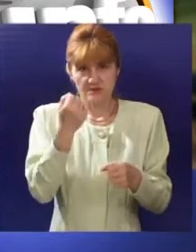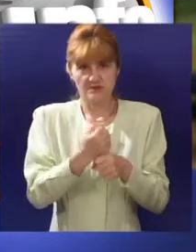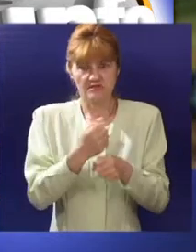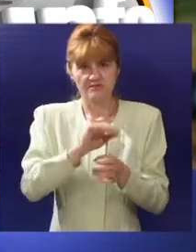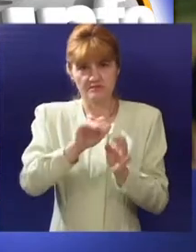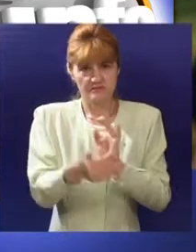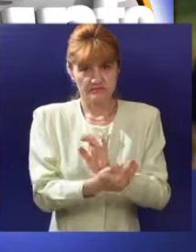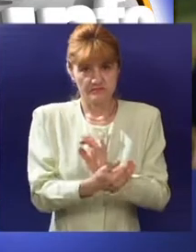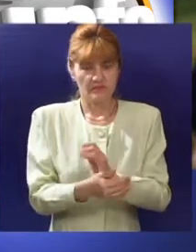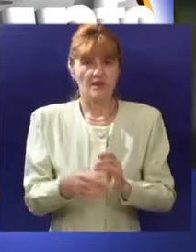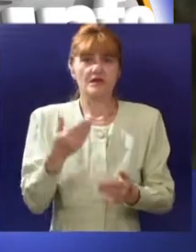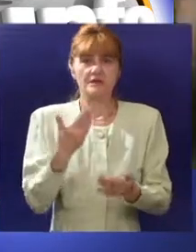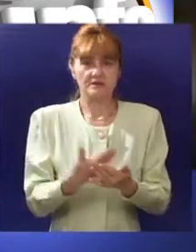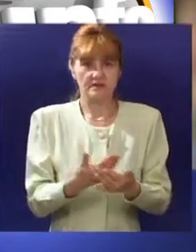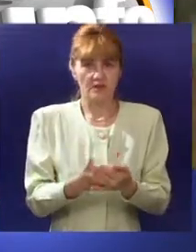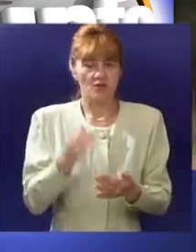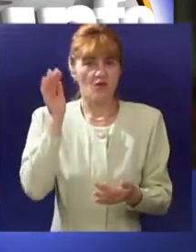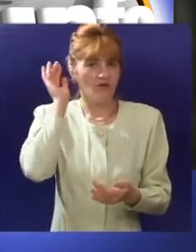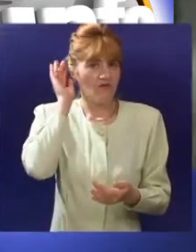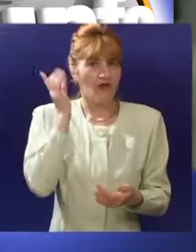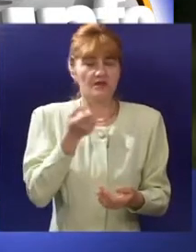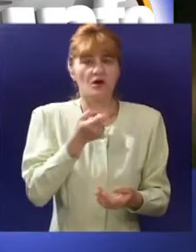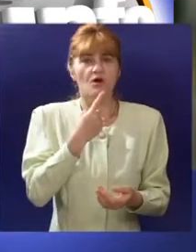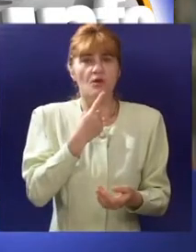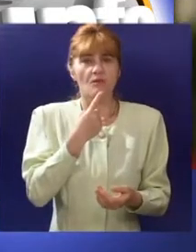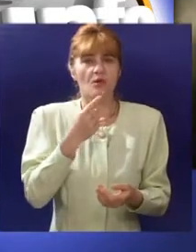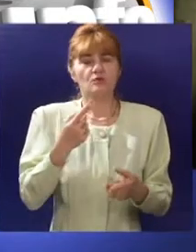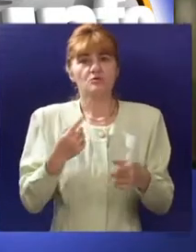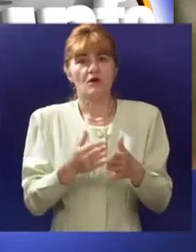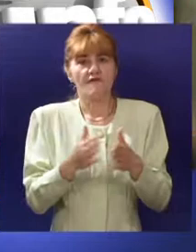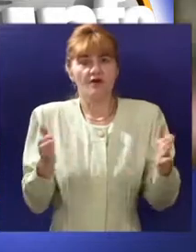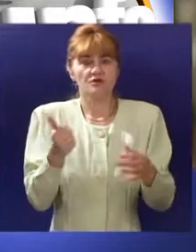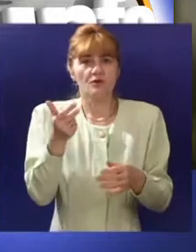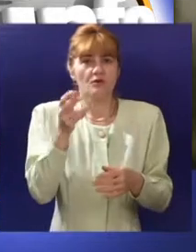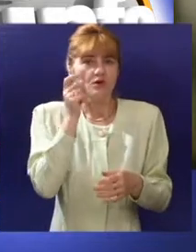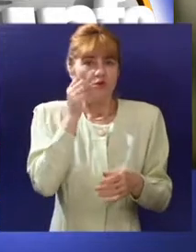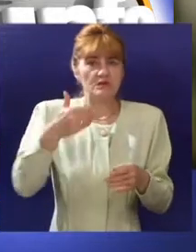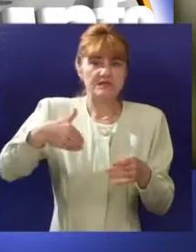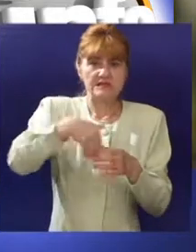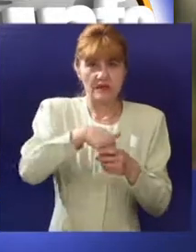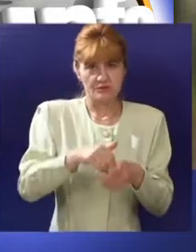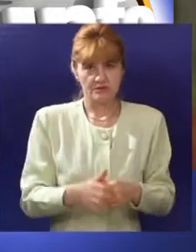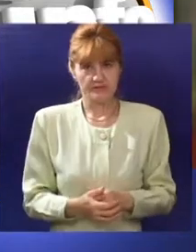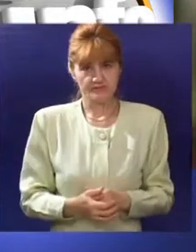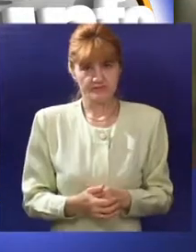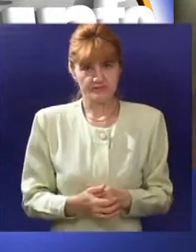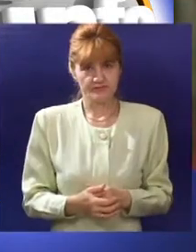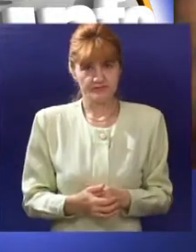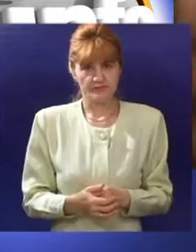ekonomiji. Stoga je vlada Srbije donela set mera kako bi pokušala da veći broj tih ljudi bude legalno zaposlen.